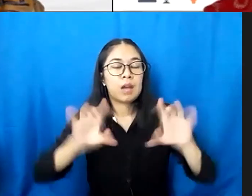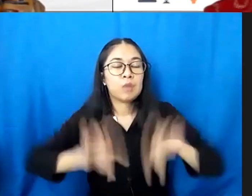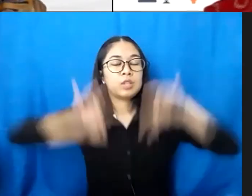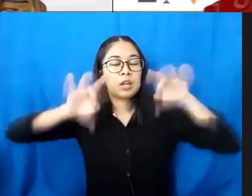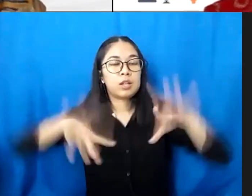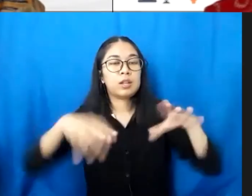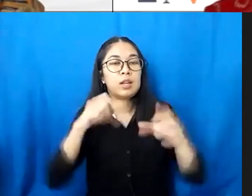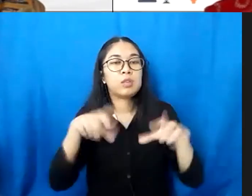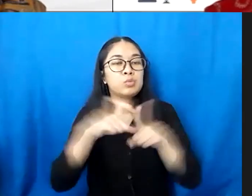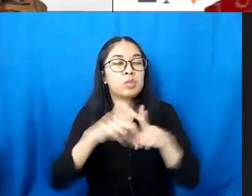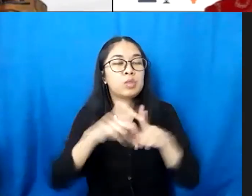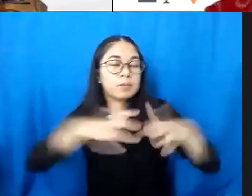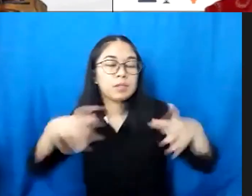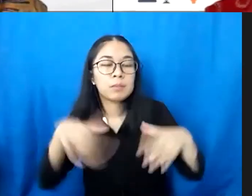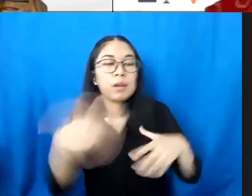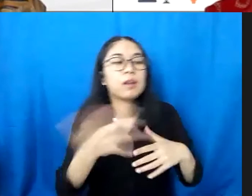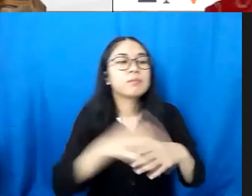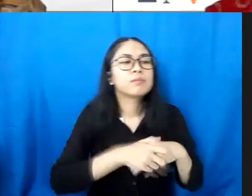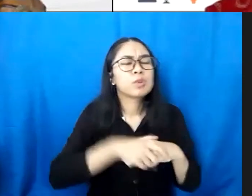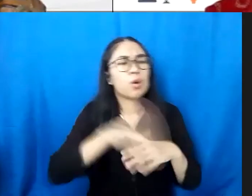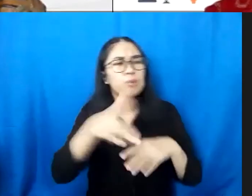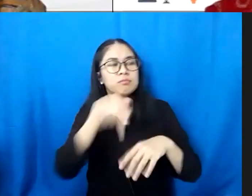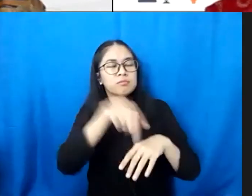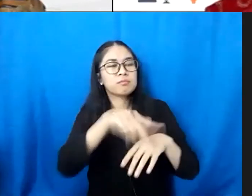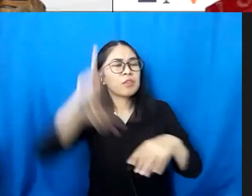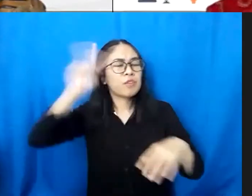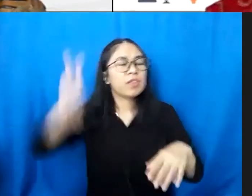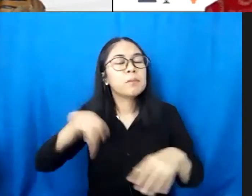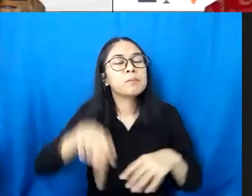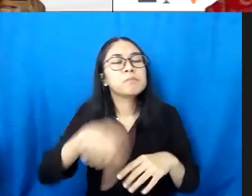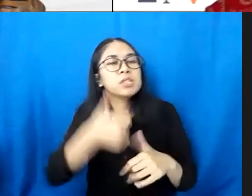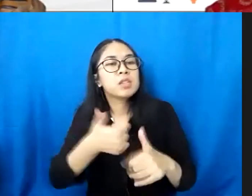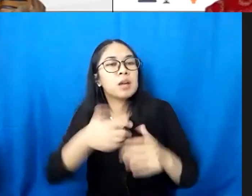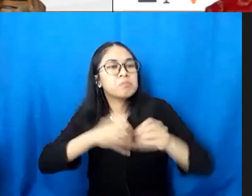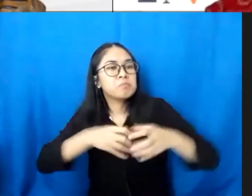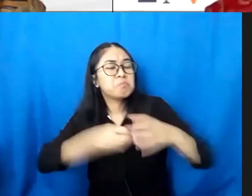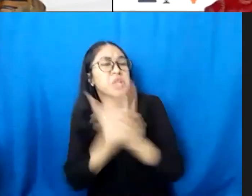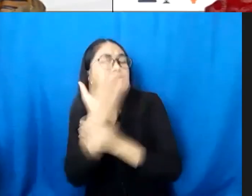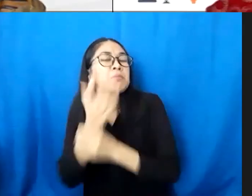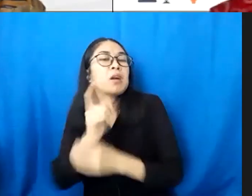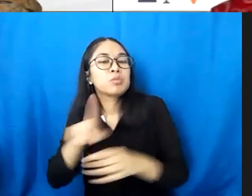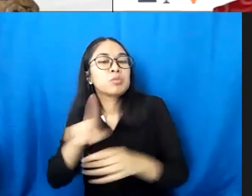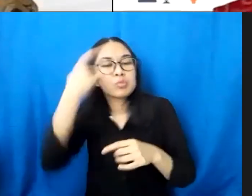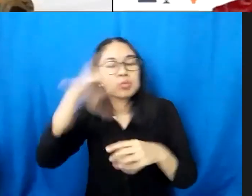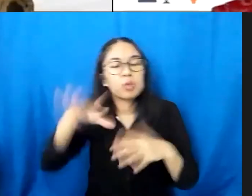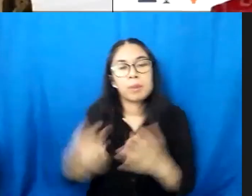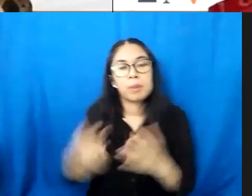sebagai negara berkembang sehingga bisa mencapai hasil yang luar biasa cepat dalam perkembangan anak demikian Prof